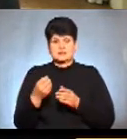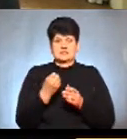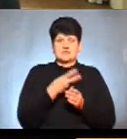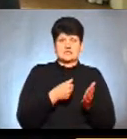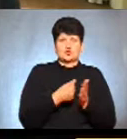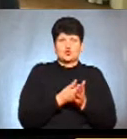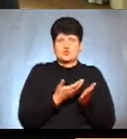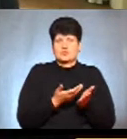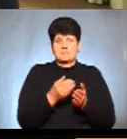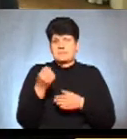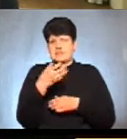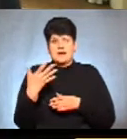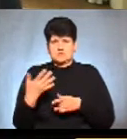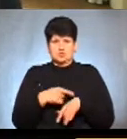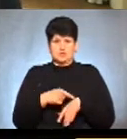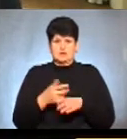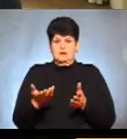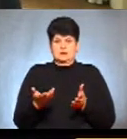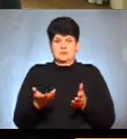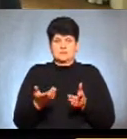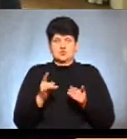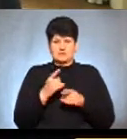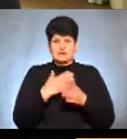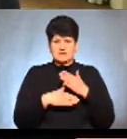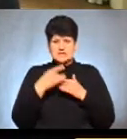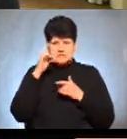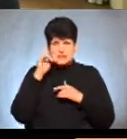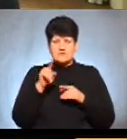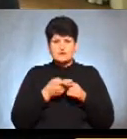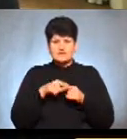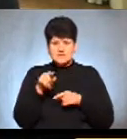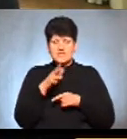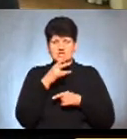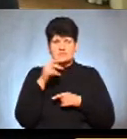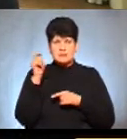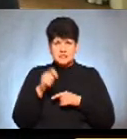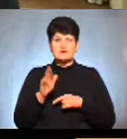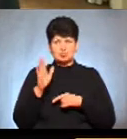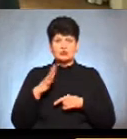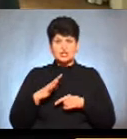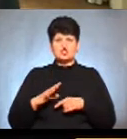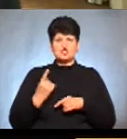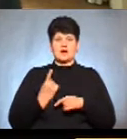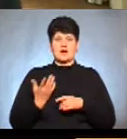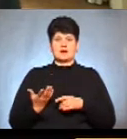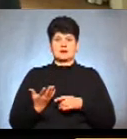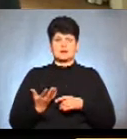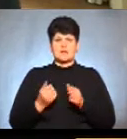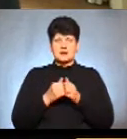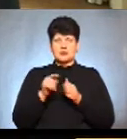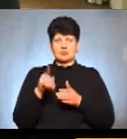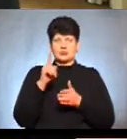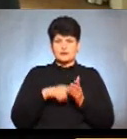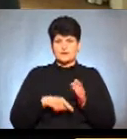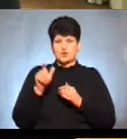до 15 години. Щоб інвалід знав, що в цей час до нього приїдуть, він буде чекати. Коли нього буде довірина